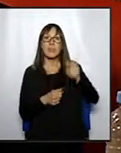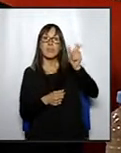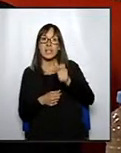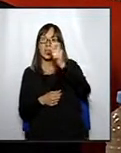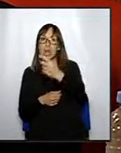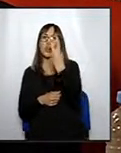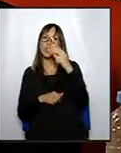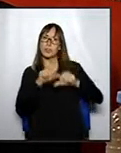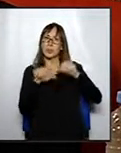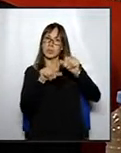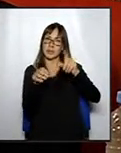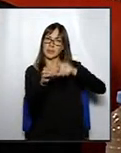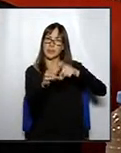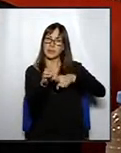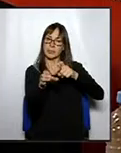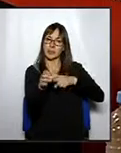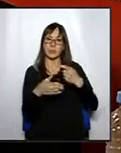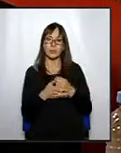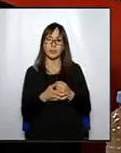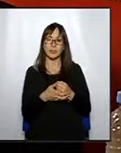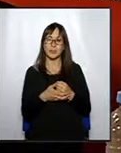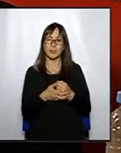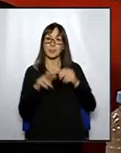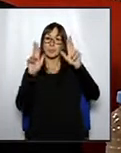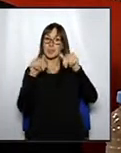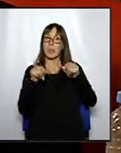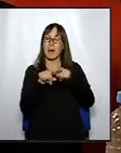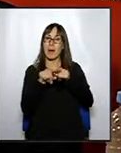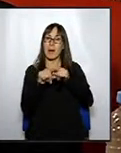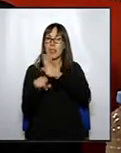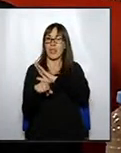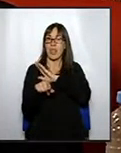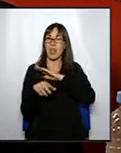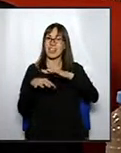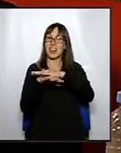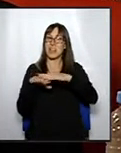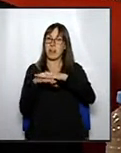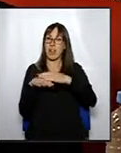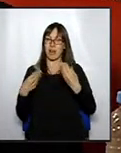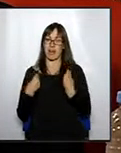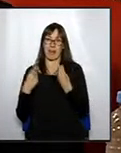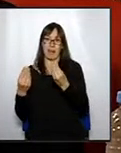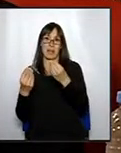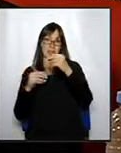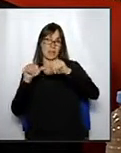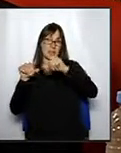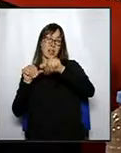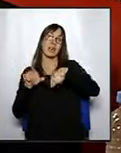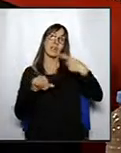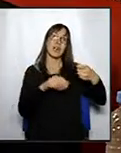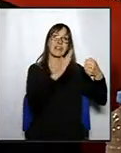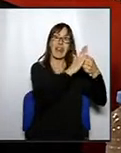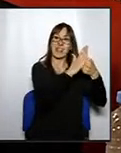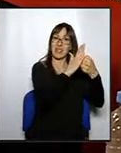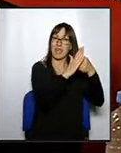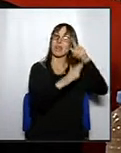en dos processos participatius, un relacionat amb la mobilitat de l'exemple morató i l'altre per tal de revisar el model de gestió de l'Atlàntida.